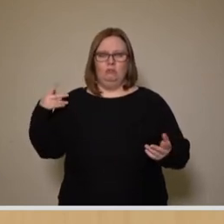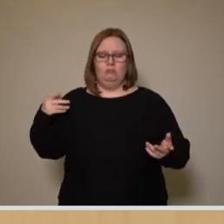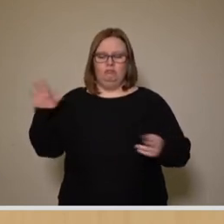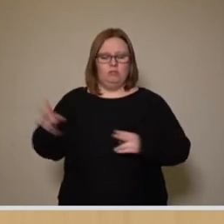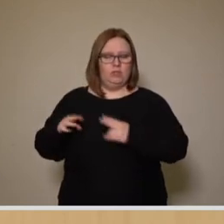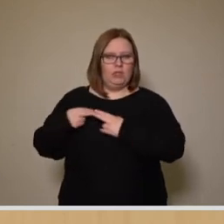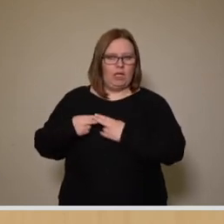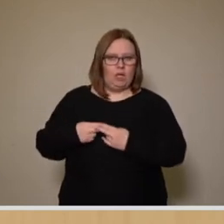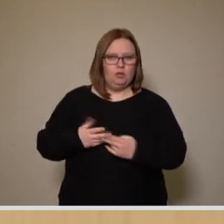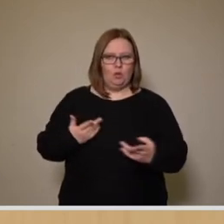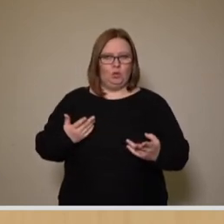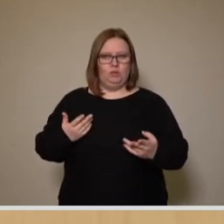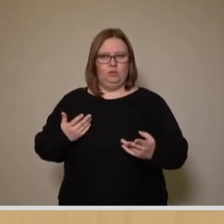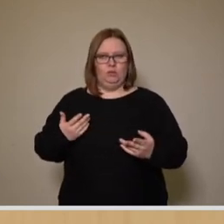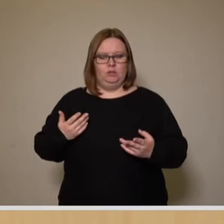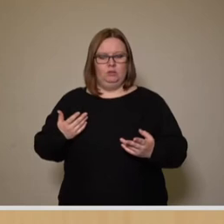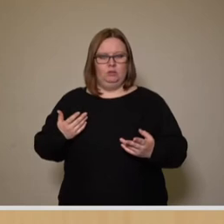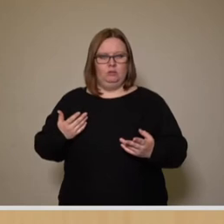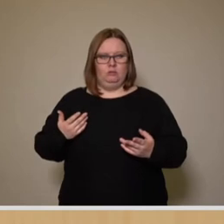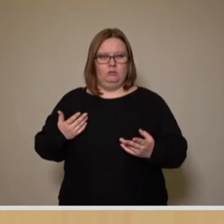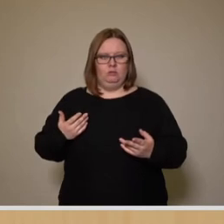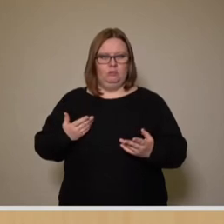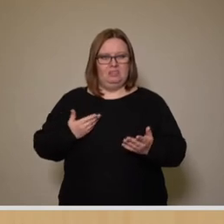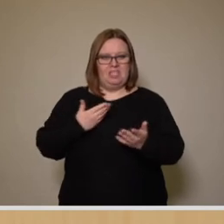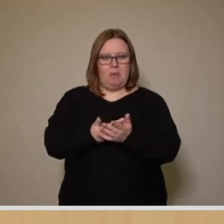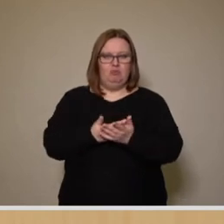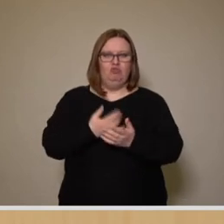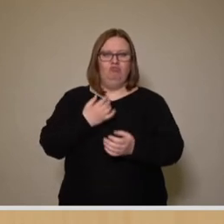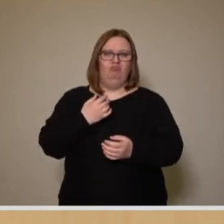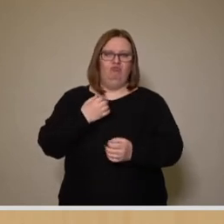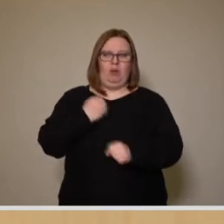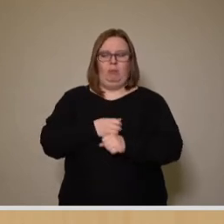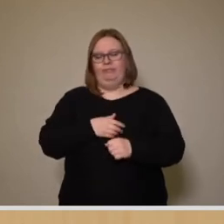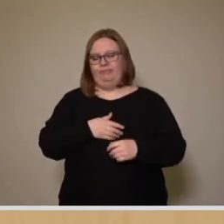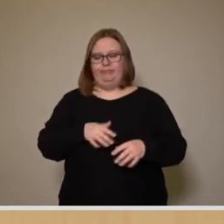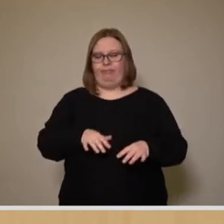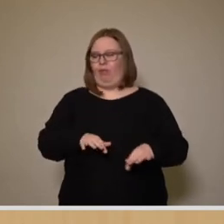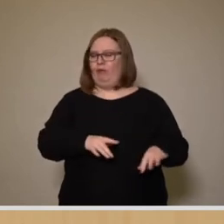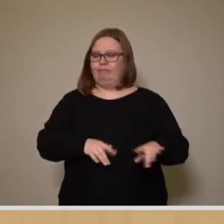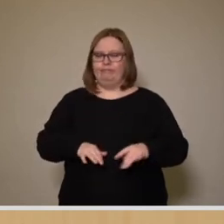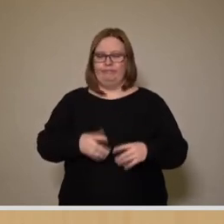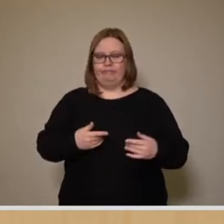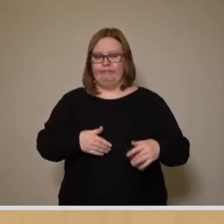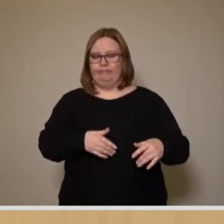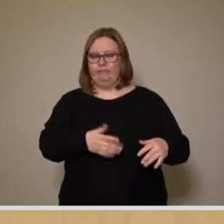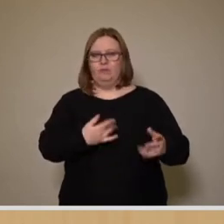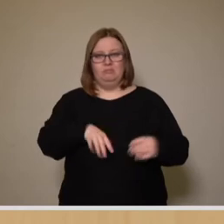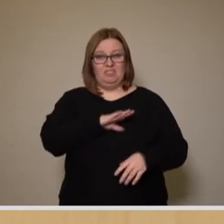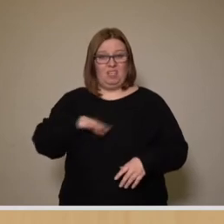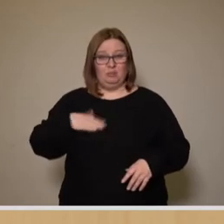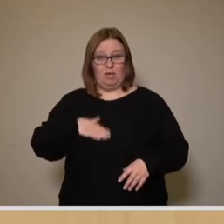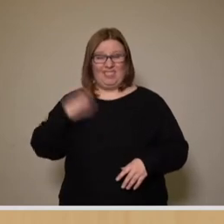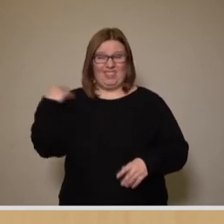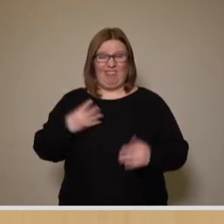übergeben wurde, ziemlich schludrig umgegangen, wenn man auf Sachsenbad schaut. Seit 1994